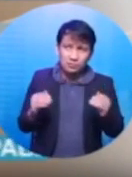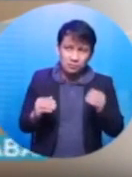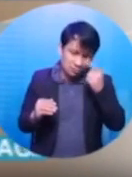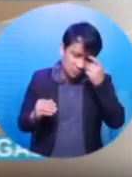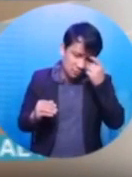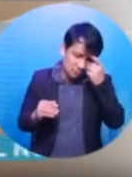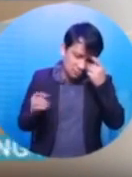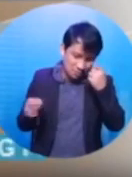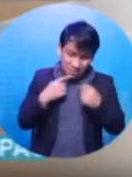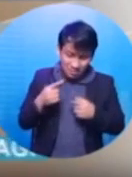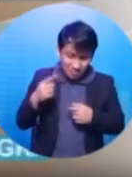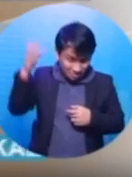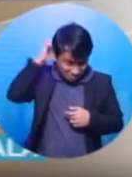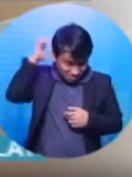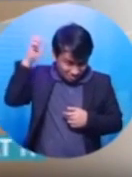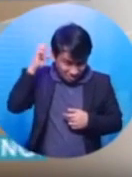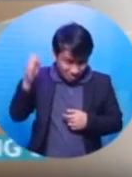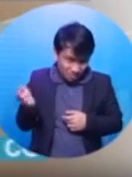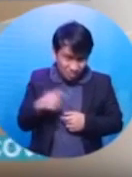Yung sinabunotan mo si nanay?